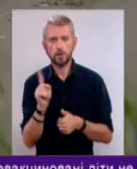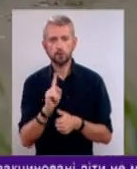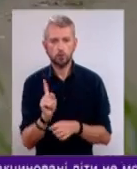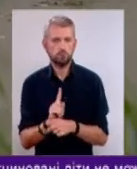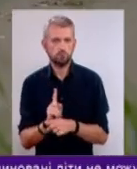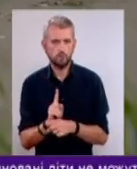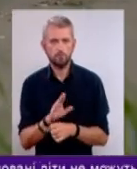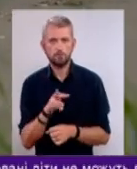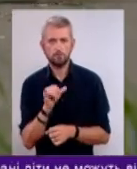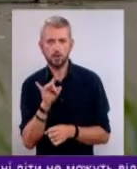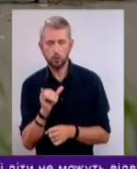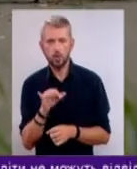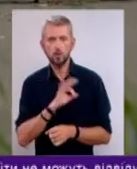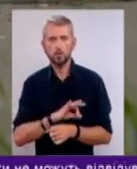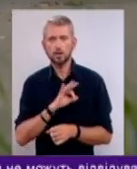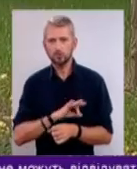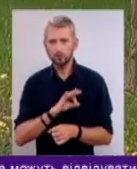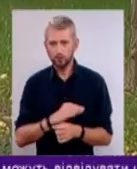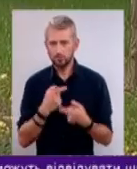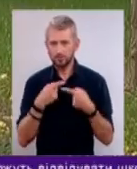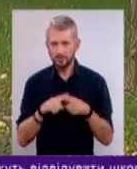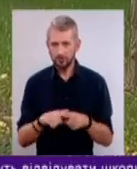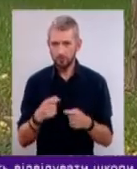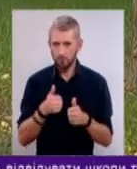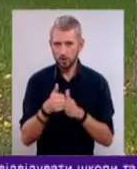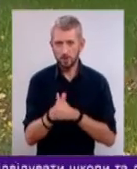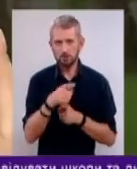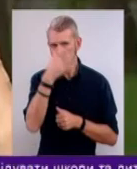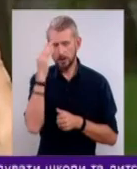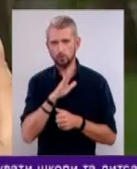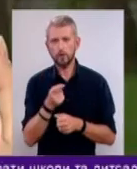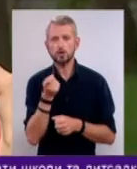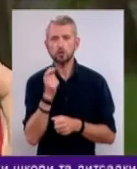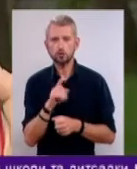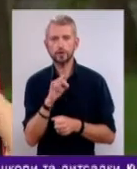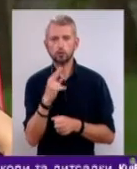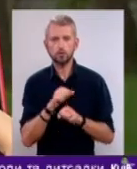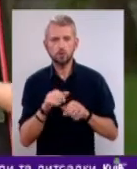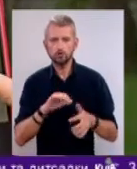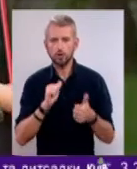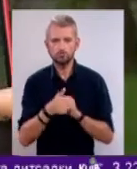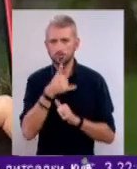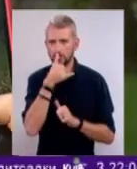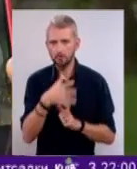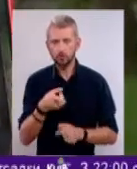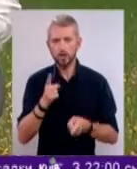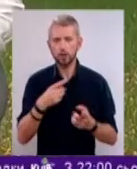Користуйтесь надбаннями технічного прогресу, але не забувайте, що жодна соцмережа не замінить реального спілкування і живих емоцій.